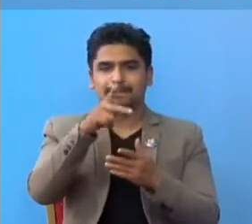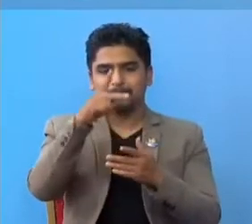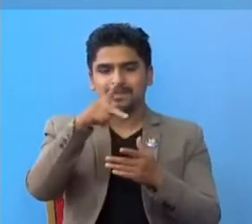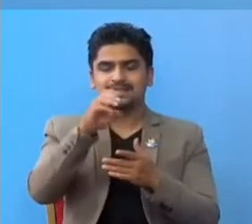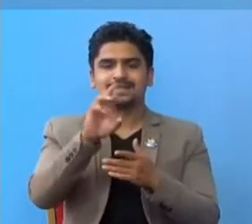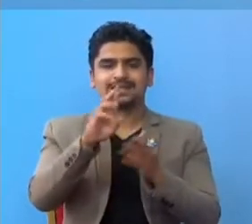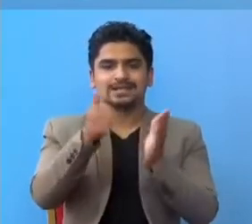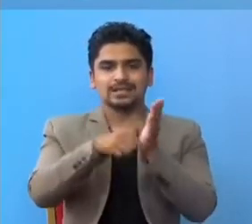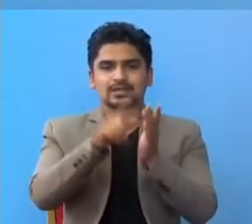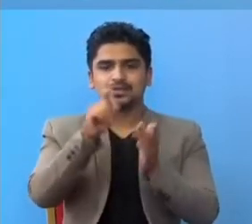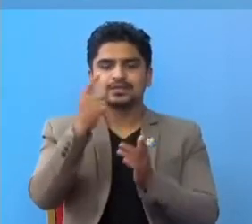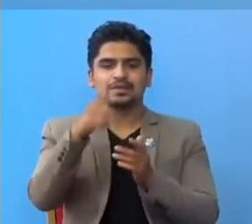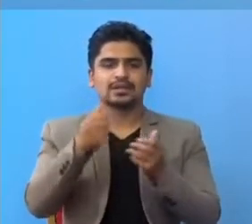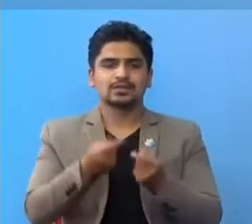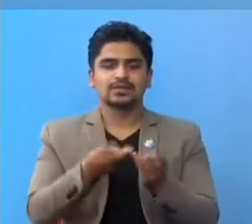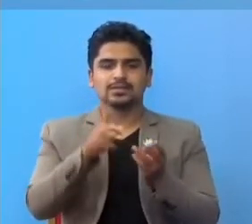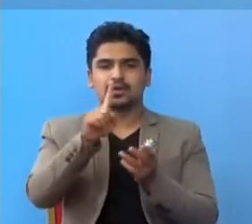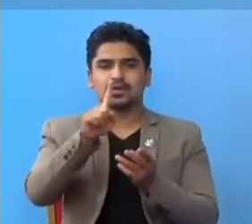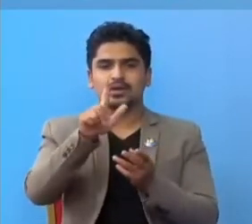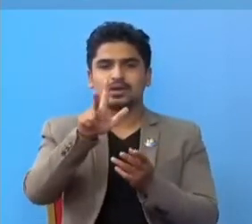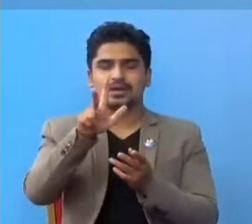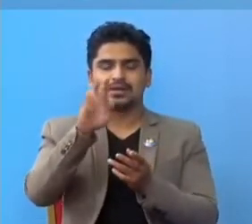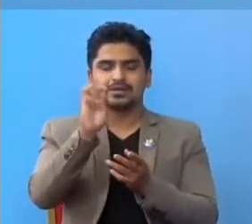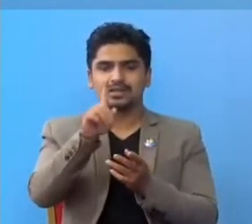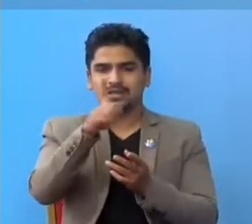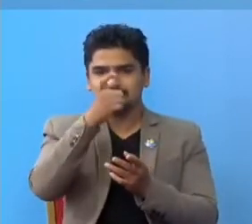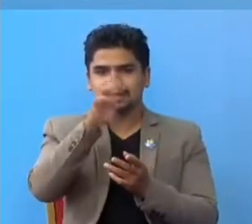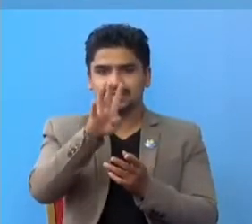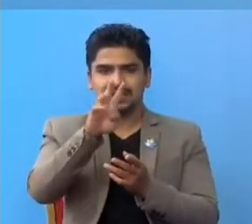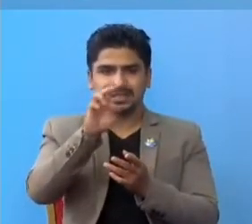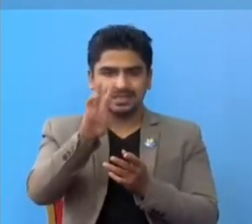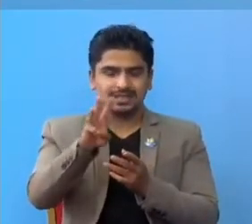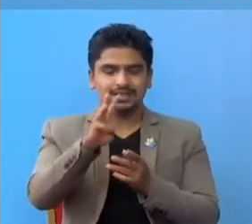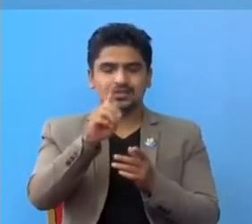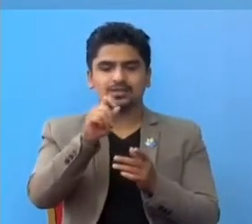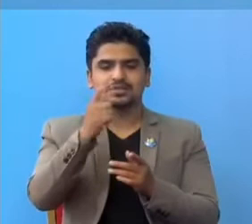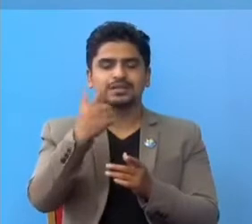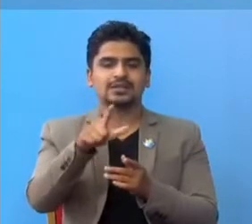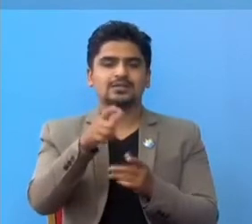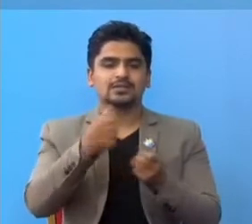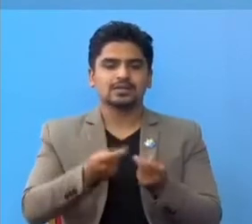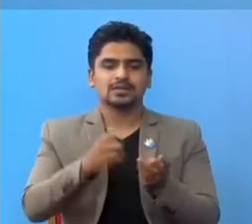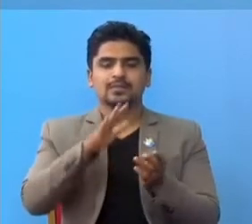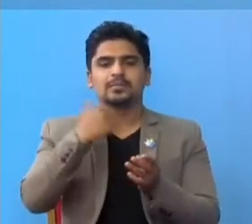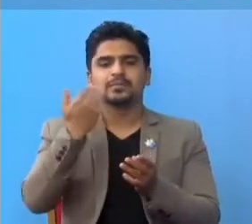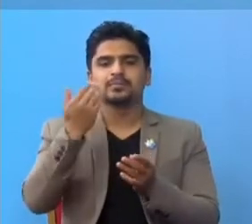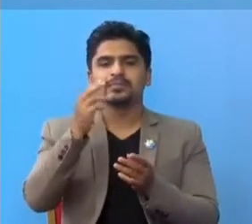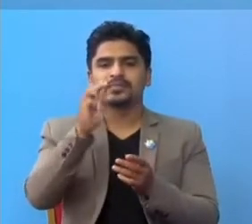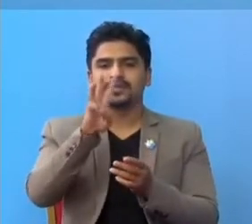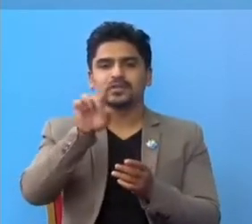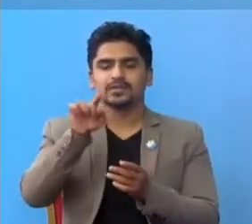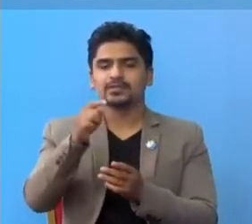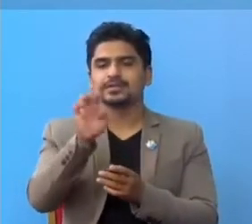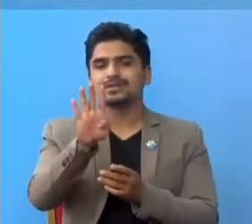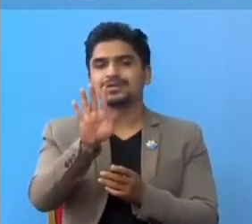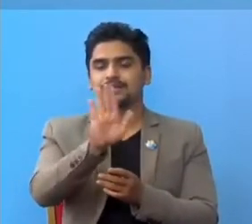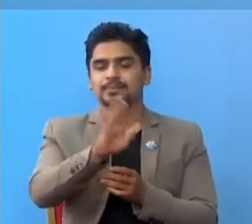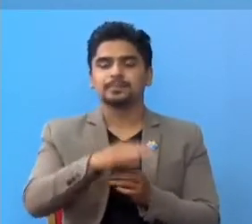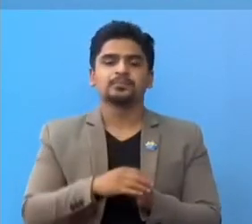दस लाग जन संख्या मा अठार एक से तिरी चालिस रह प्रती दस लाग जन संख्या मा में तुदार तीन दसमलव चाहर चाहु